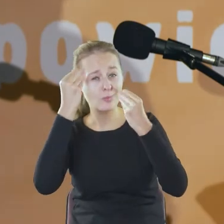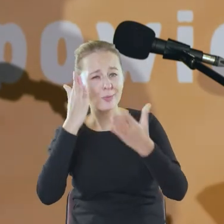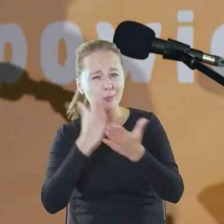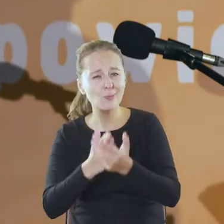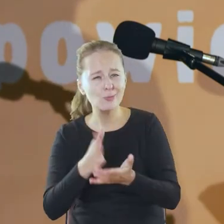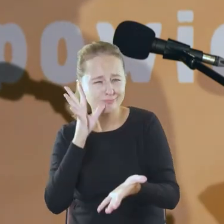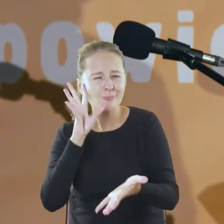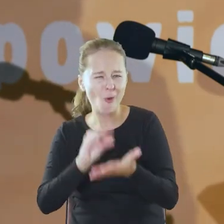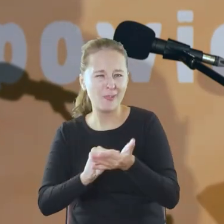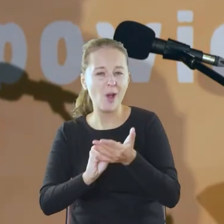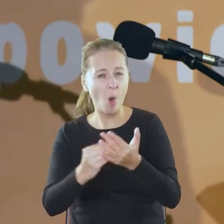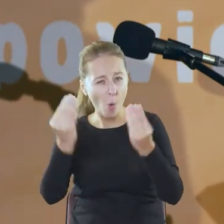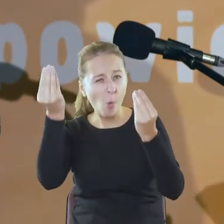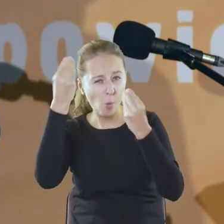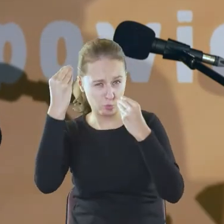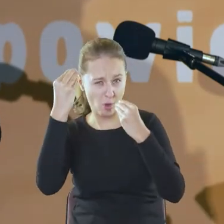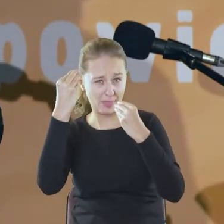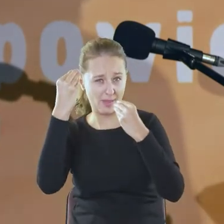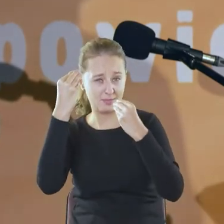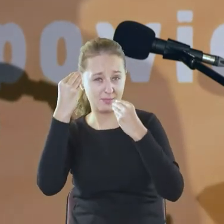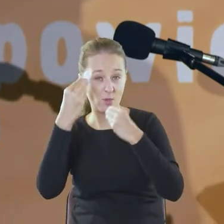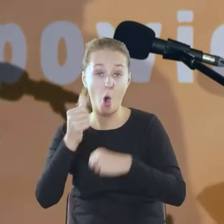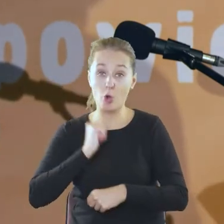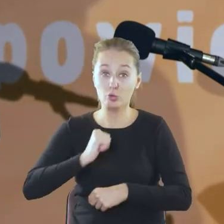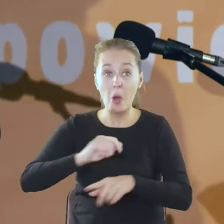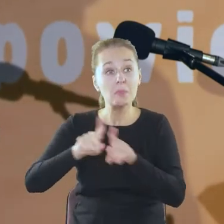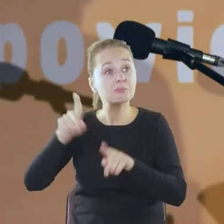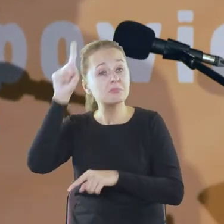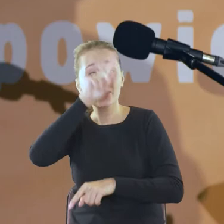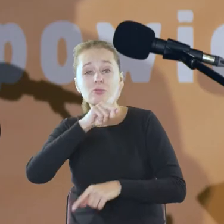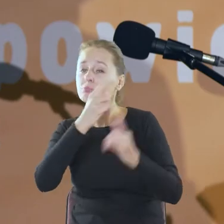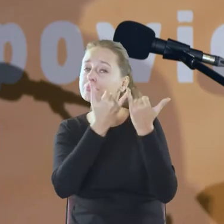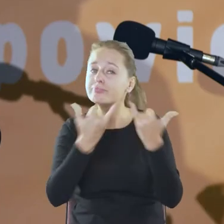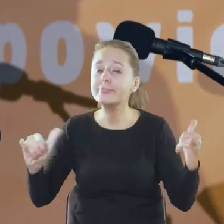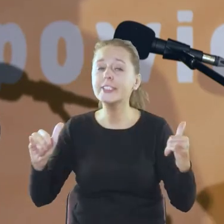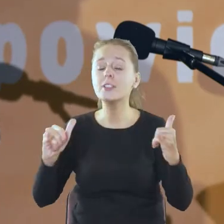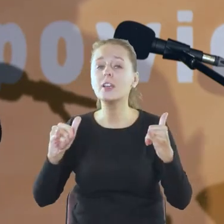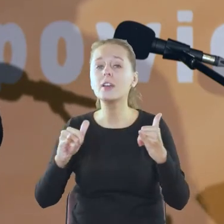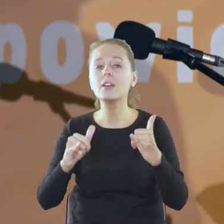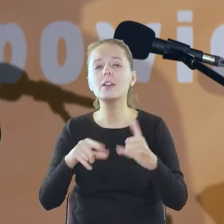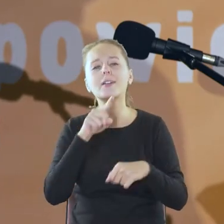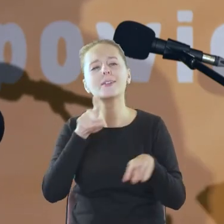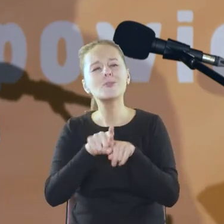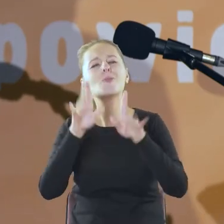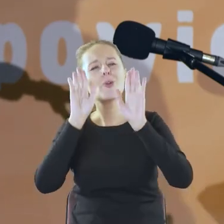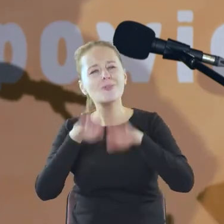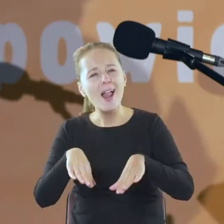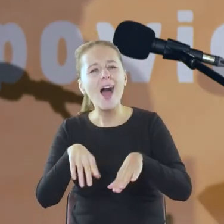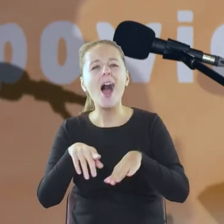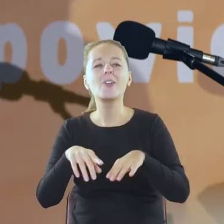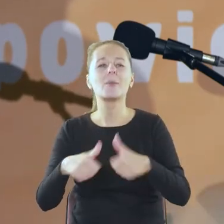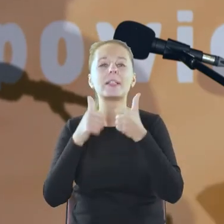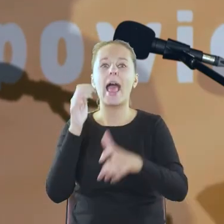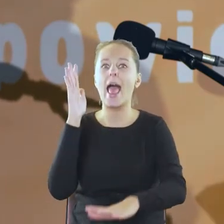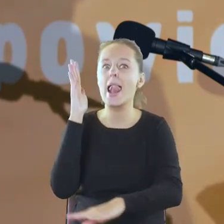powiedziane, uczą nas czegoś o sobie, o innych i też może pozwalają, żeby te lasy, o których wszyscy wiemy, te